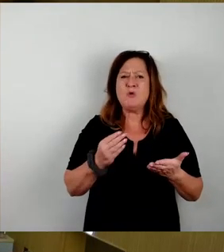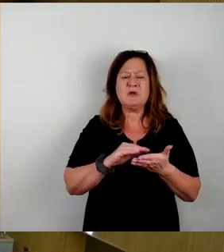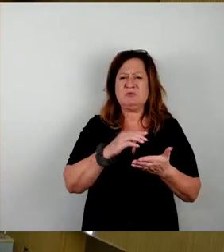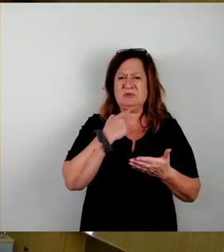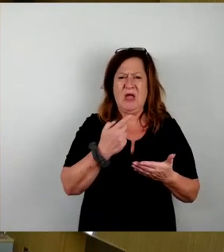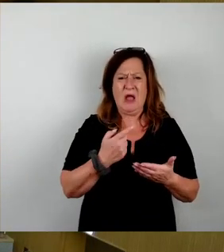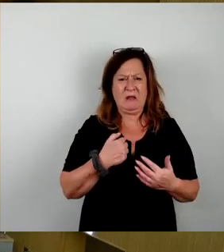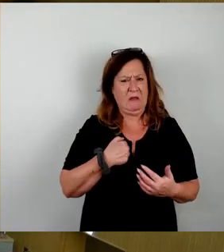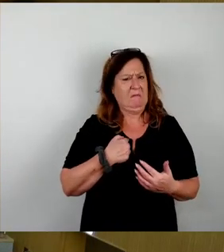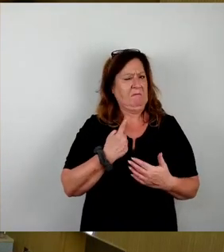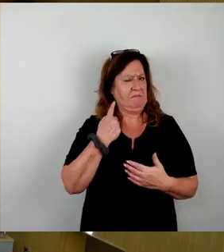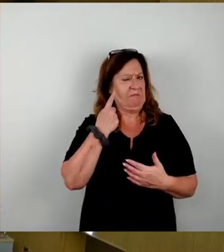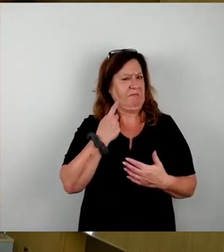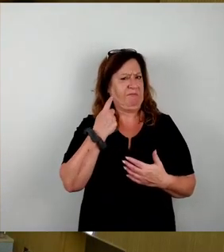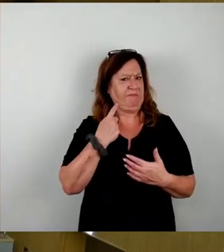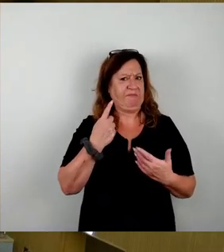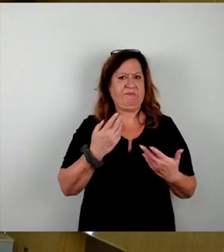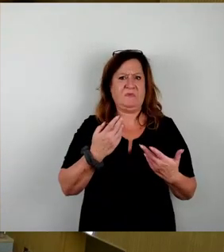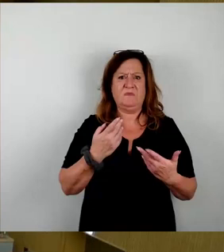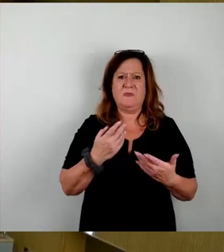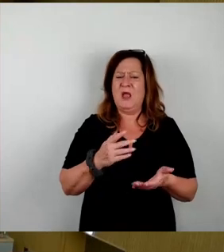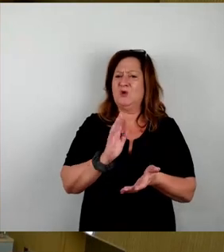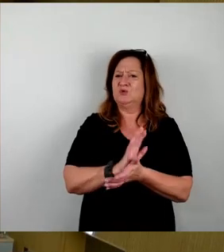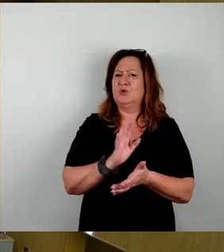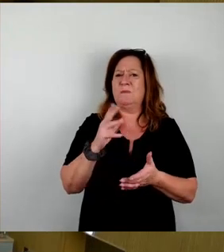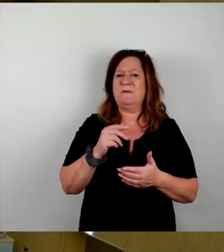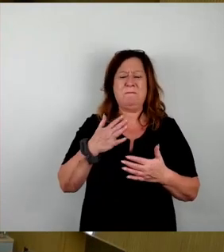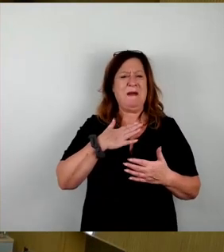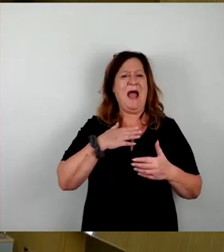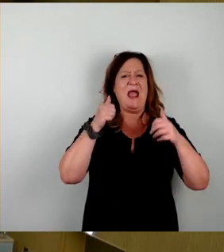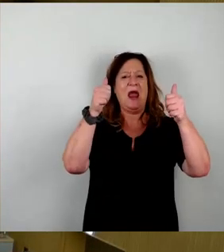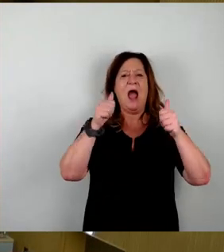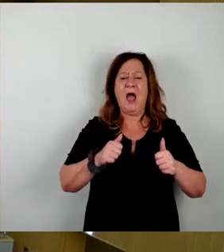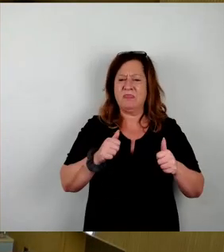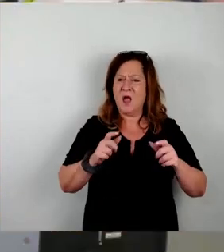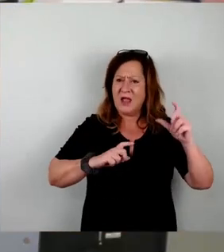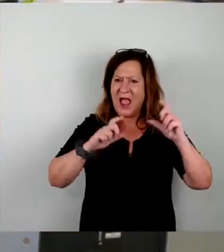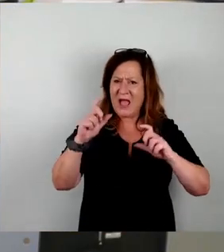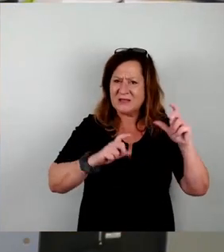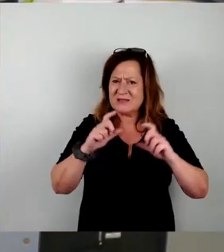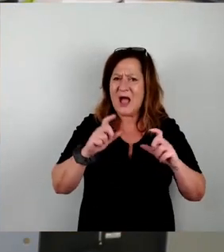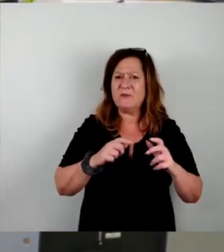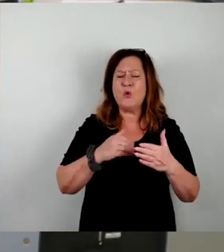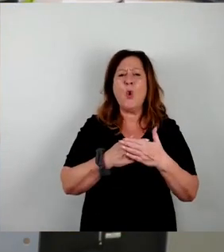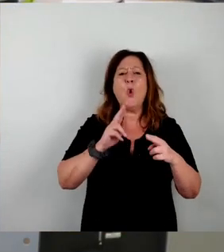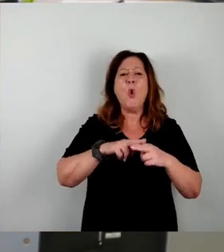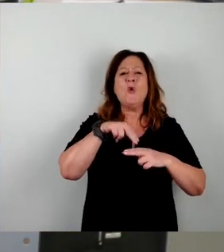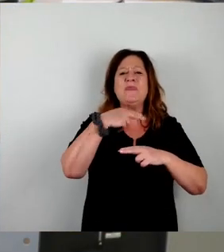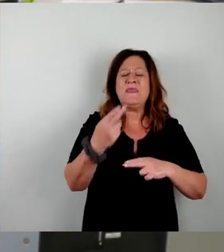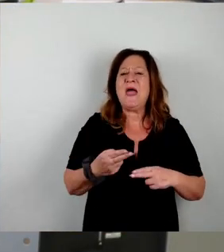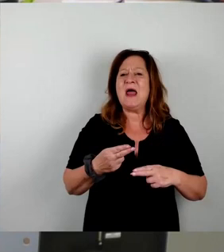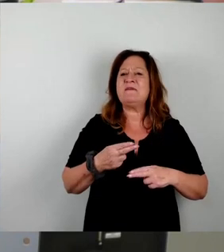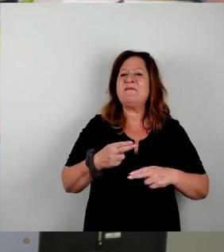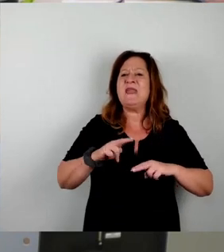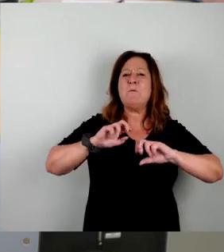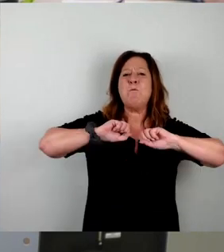wie also hier mit einem ernsthaften Antrag umgegangen wird und die Populismuskeule, Frau Müllbach, ich